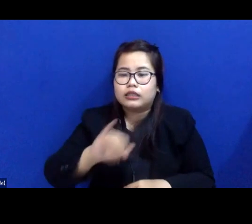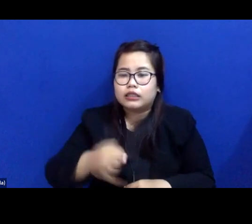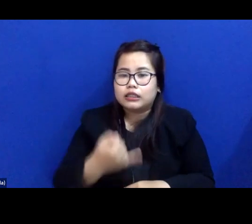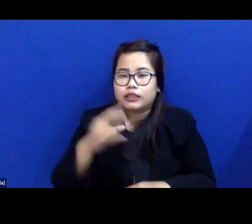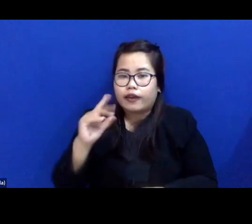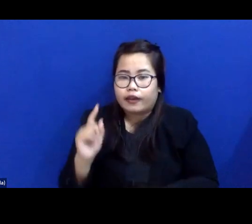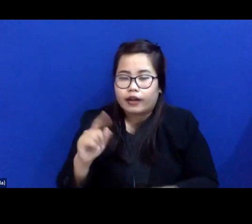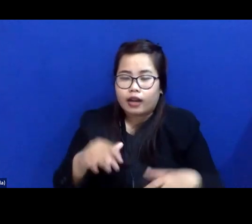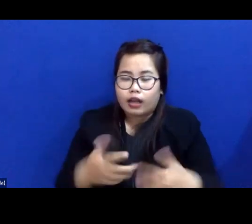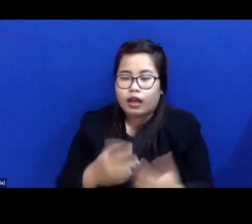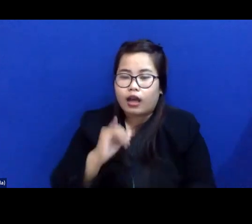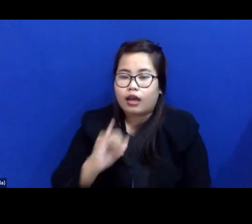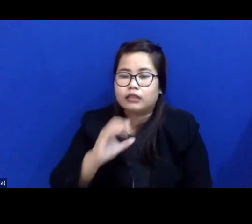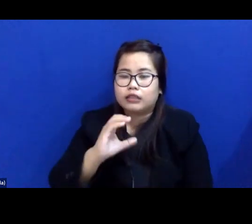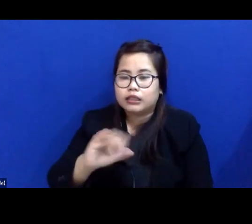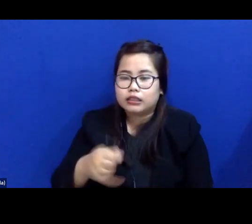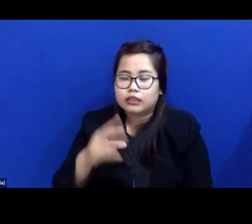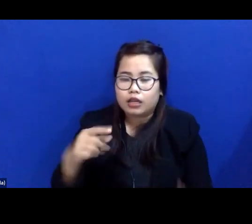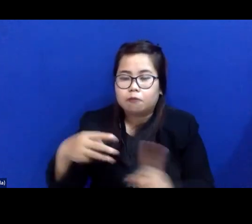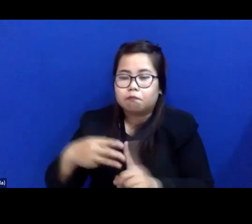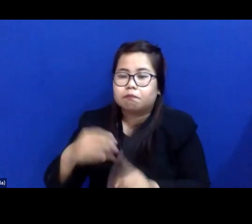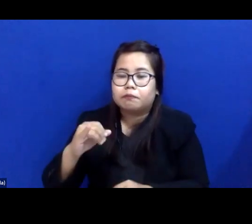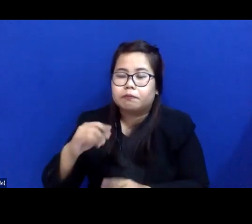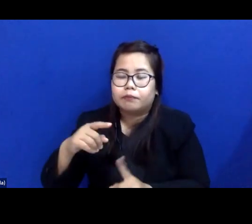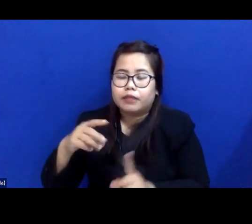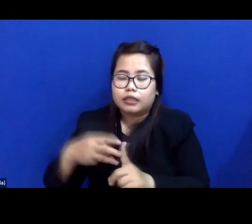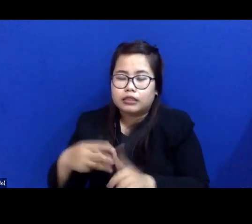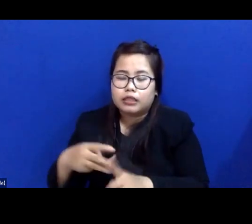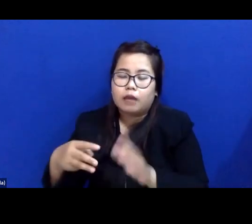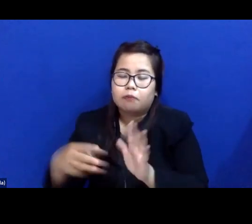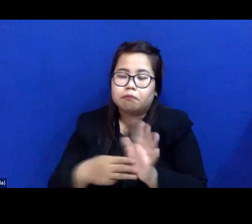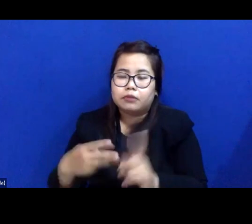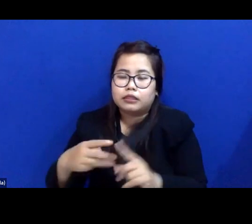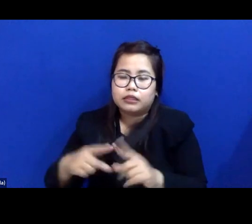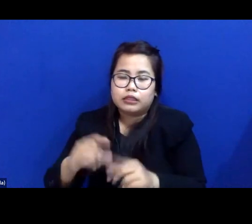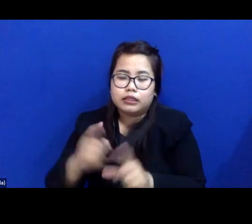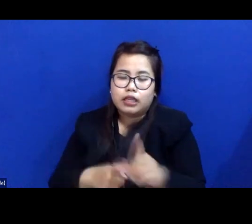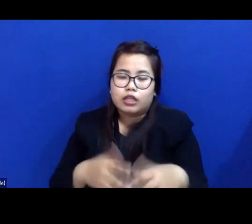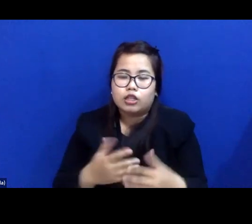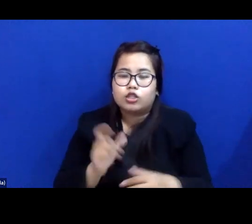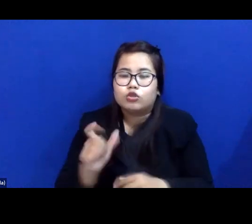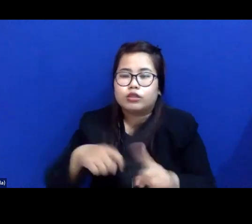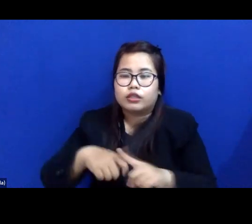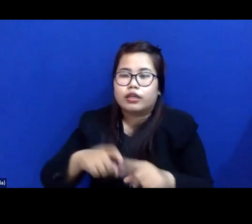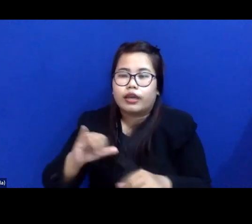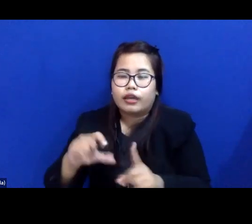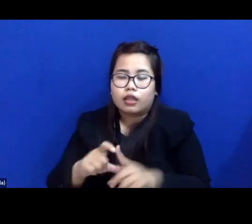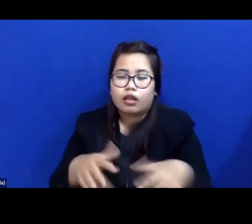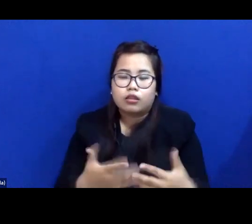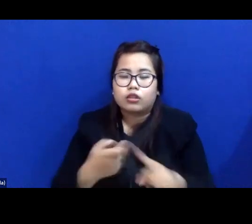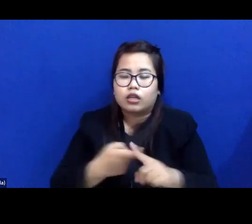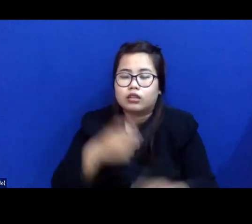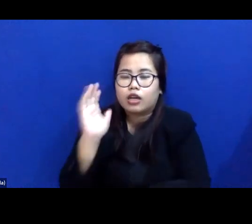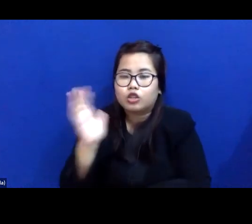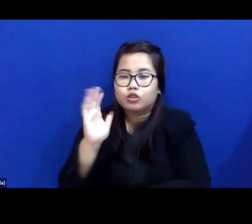ICJR, British Embassy, UK Aid, dan para narasumber peserta